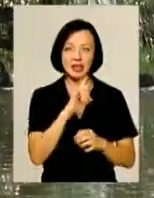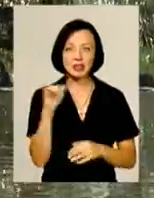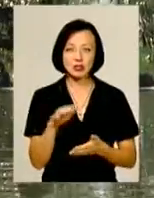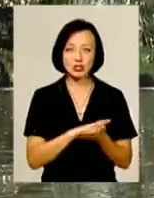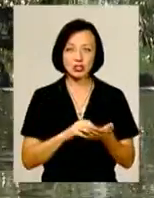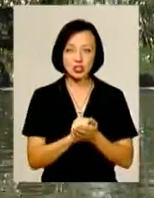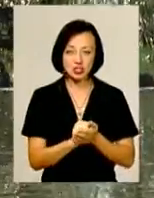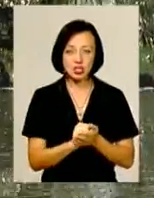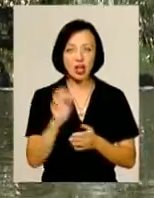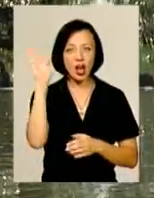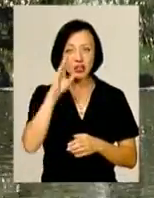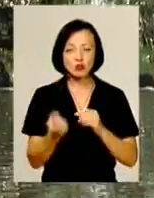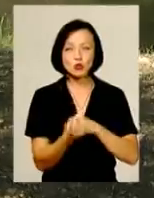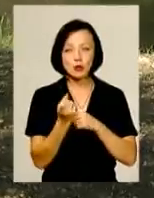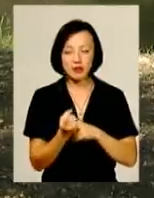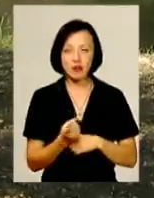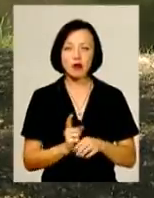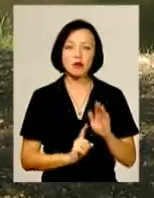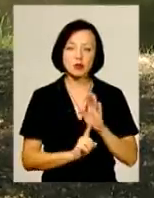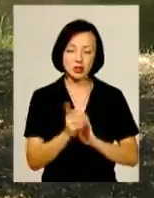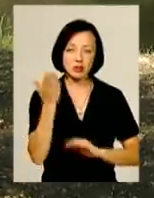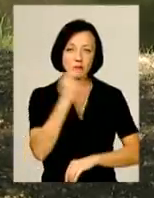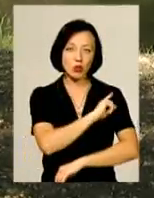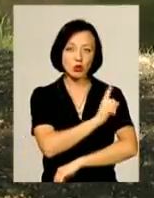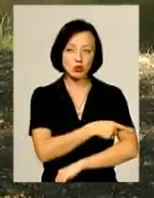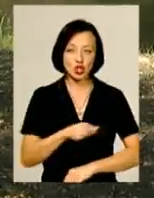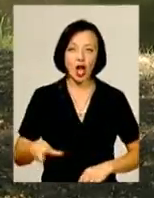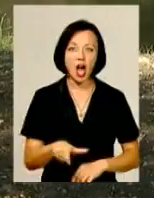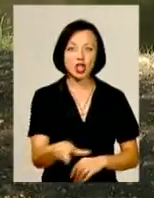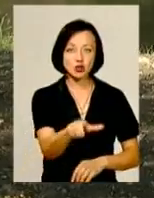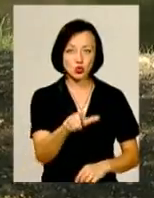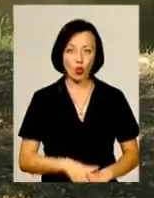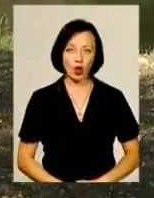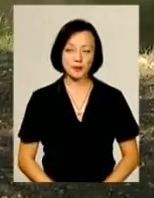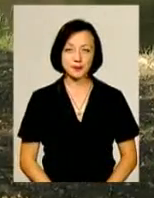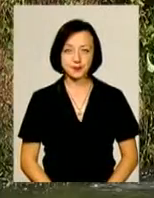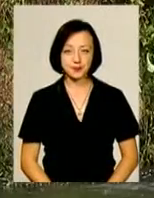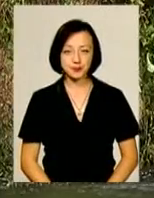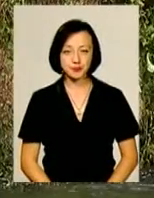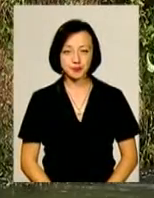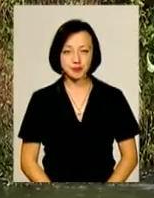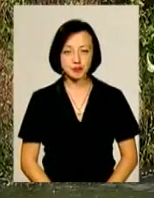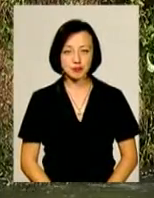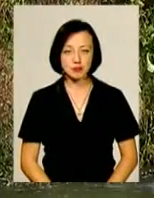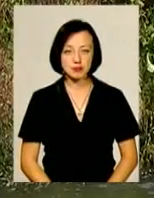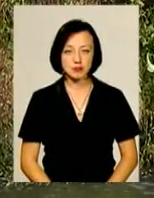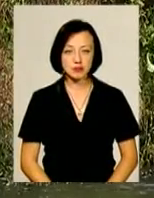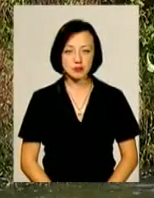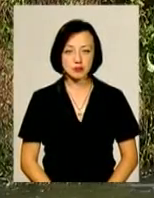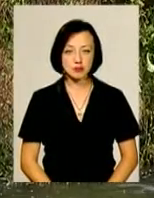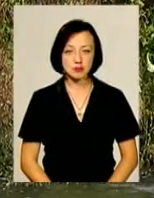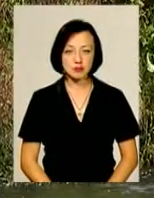знищення джерел і струмків, початків колись потужних річок. Світлана Поробок, Олександр Горішевський із Городицького району для